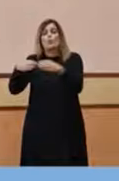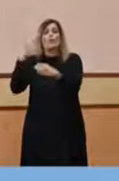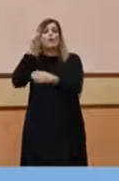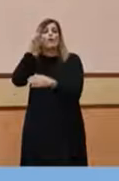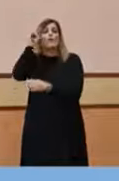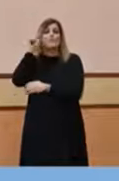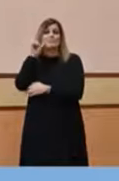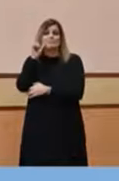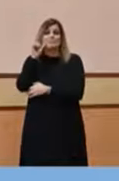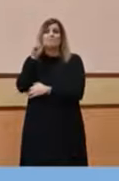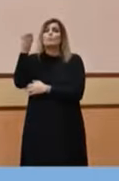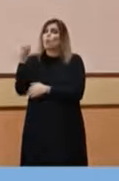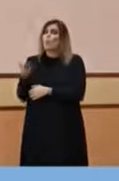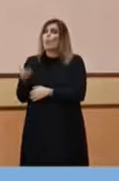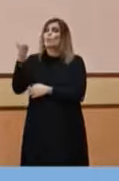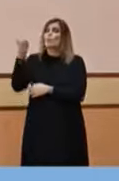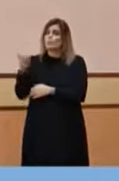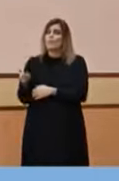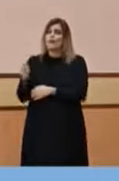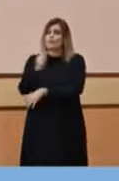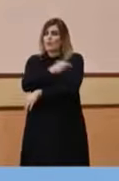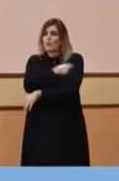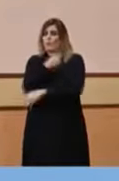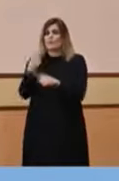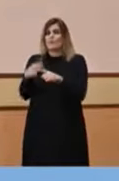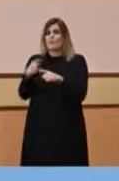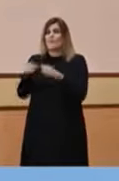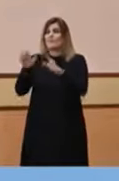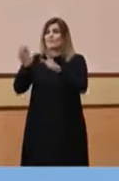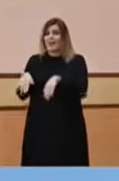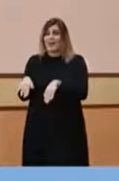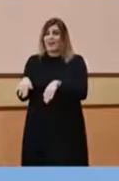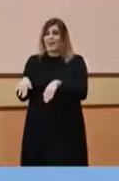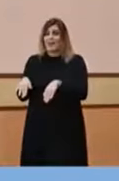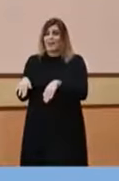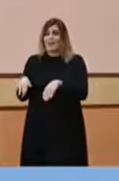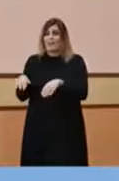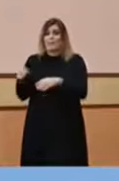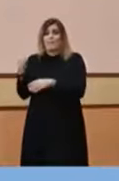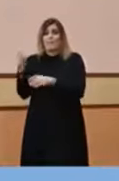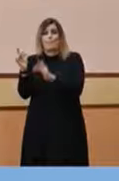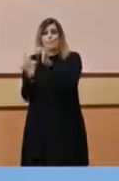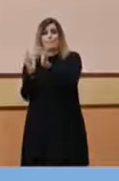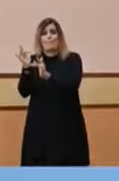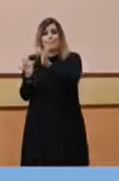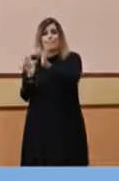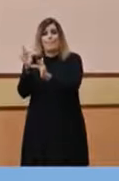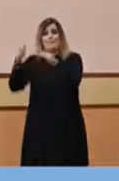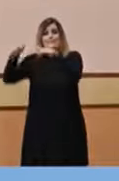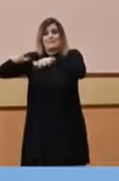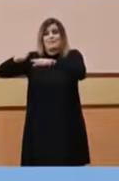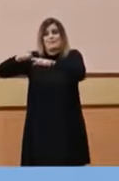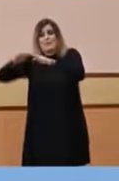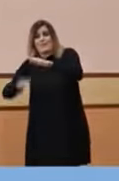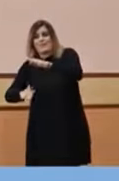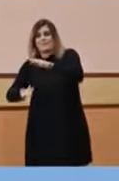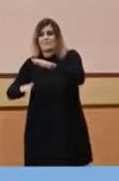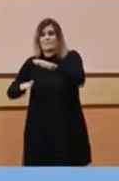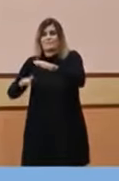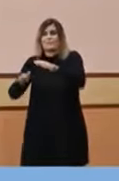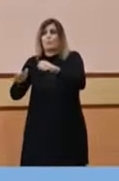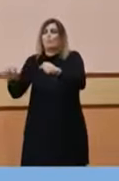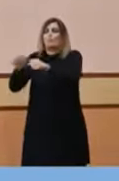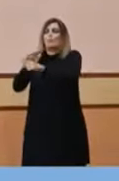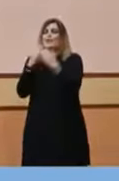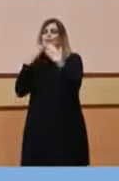perquè així protegim també els infants de menys de sis mesos. Els infants de menys de sis mesos no els podem